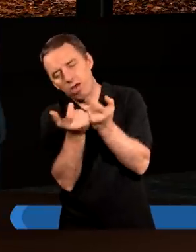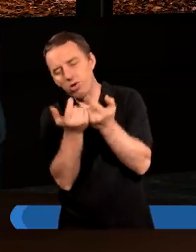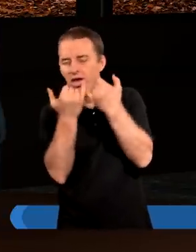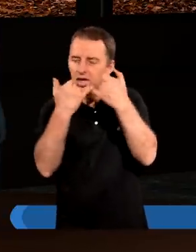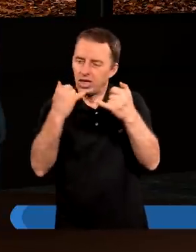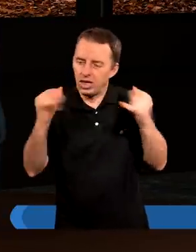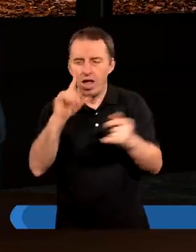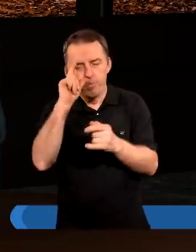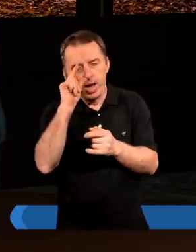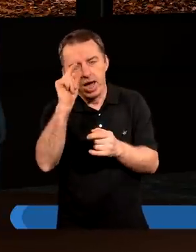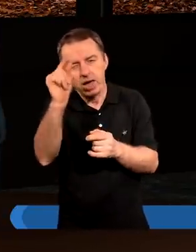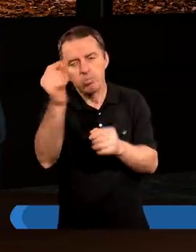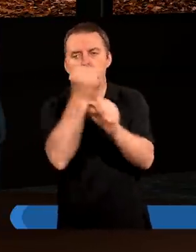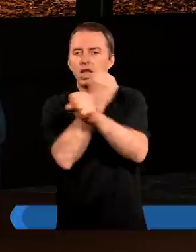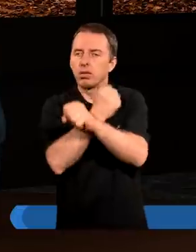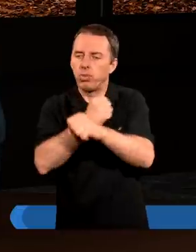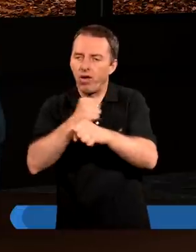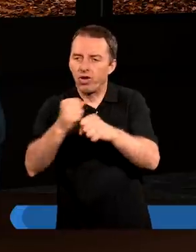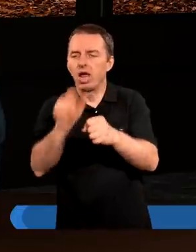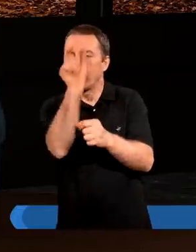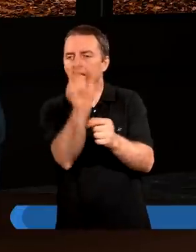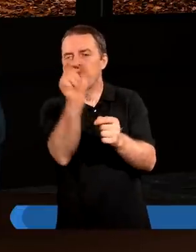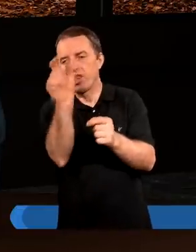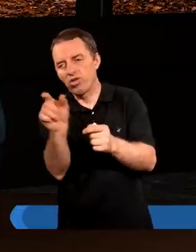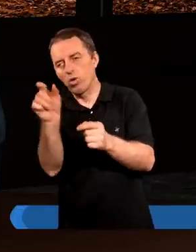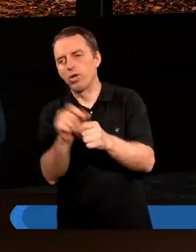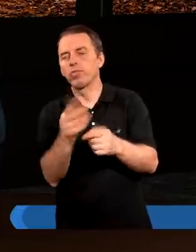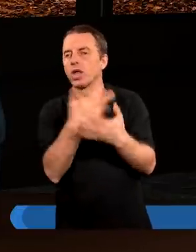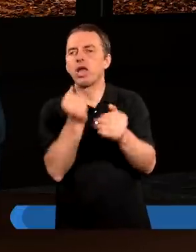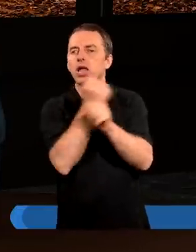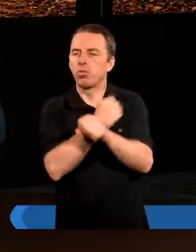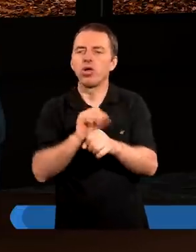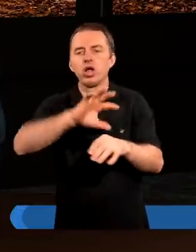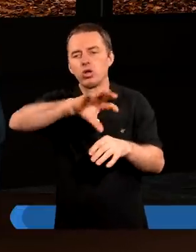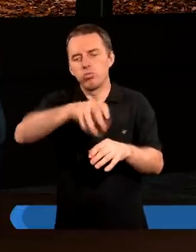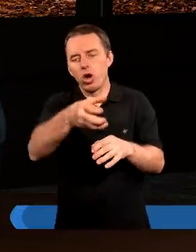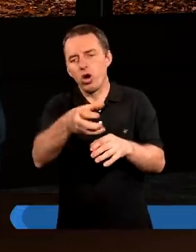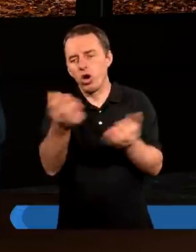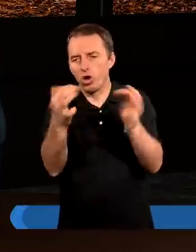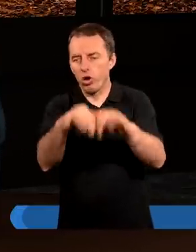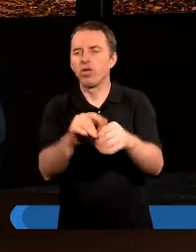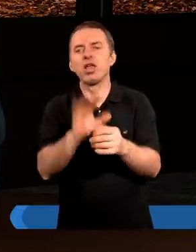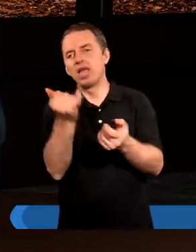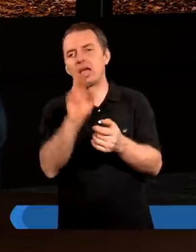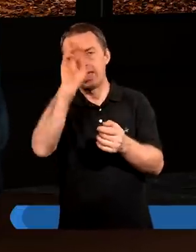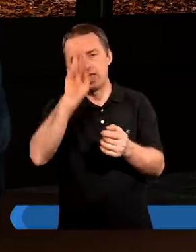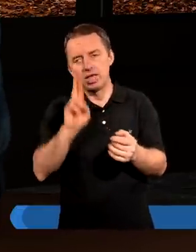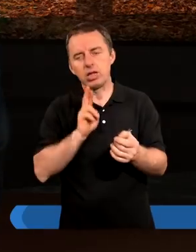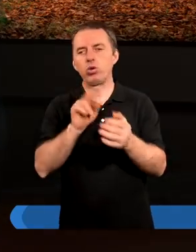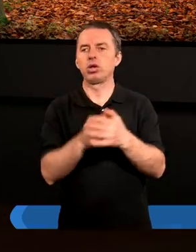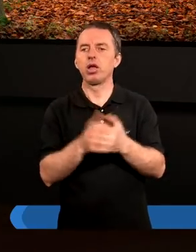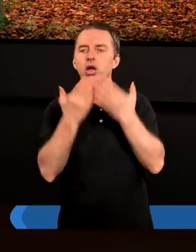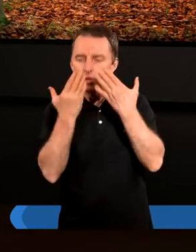perspektywa zbawienia indywidualnego, a nie zbawienia zbiorowego w jakiejś instytucji.